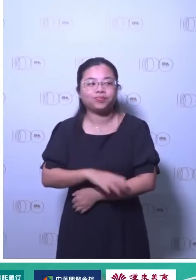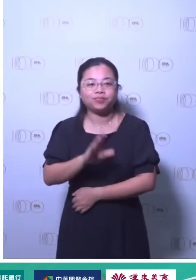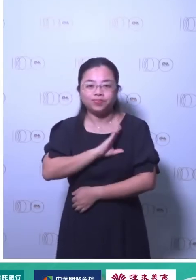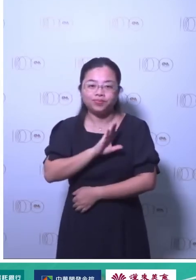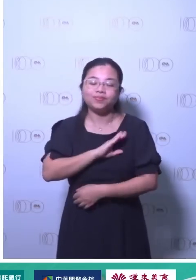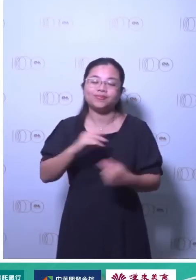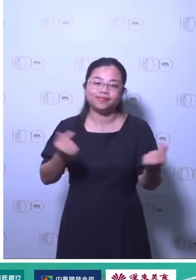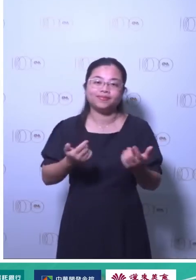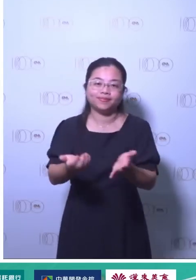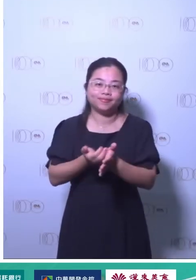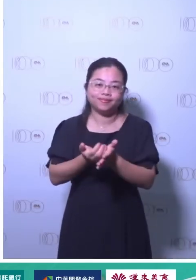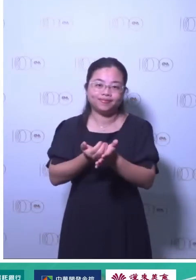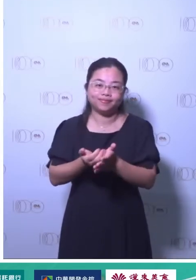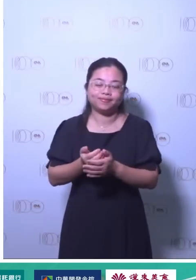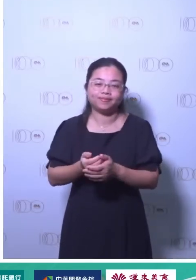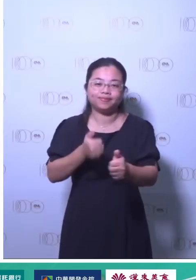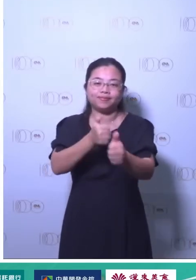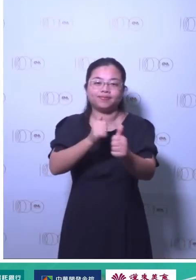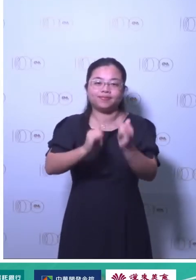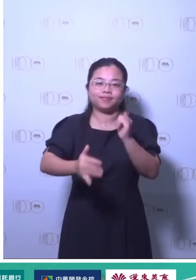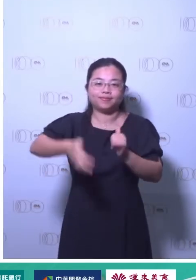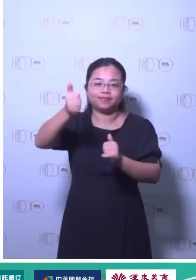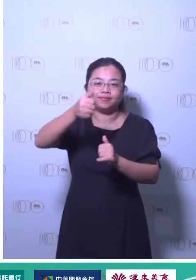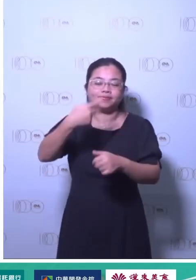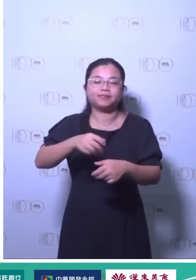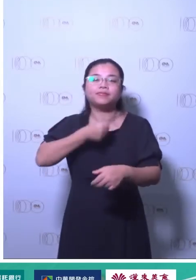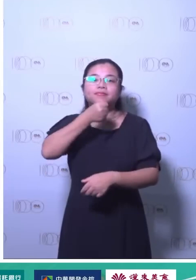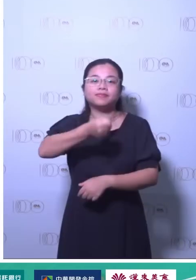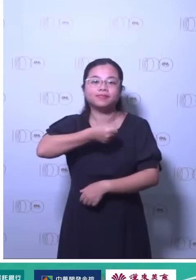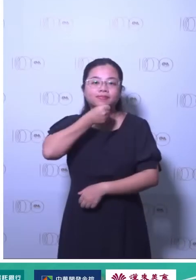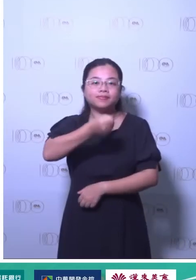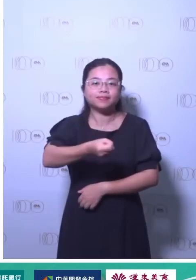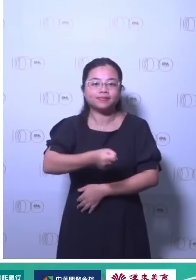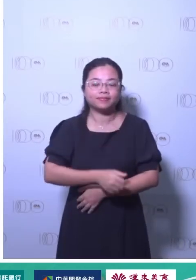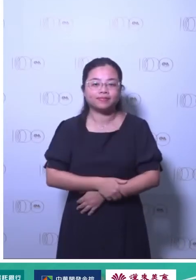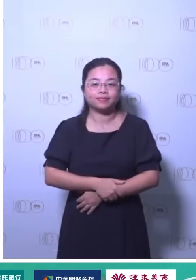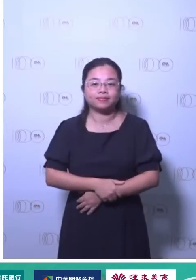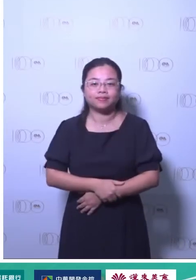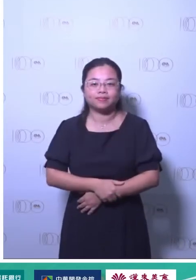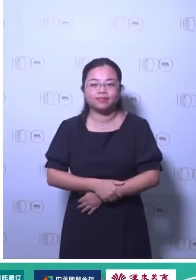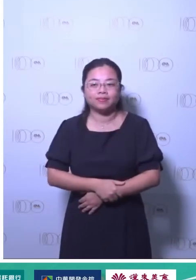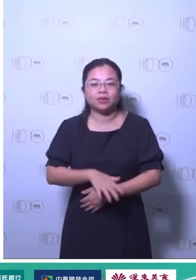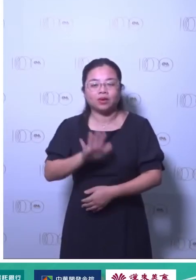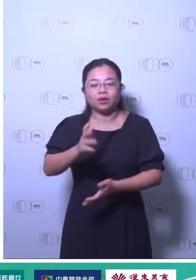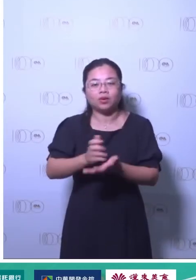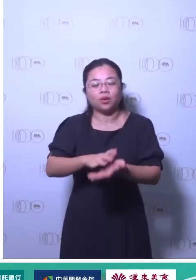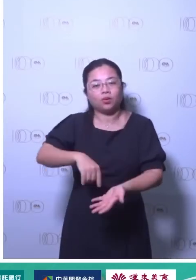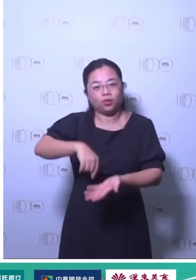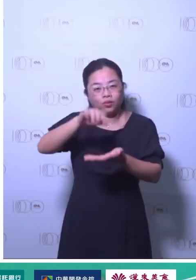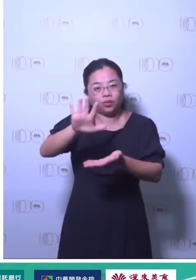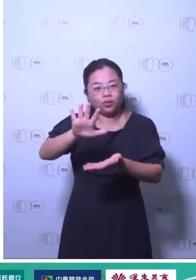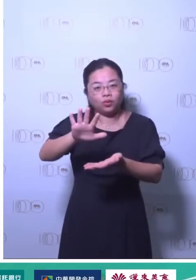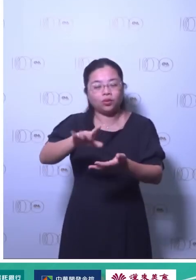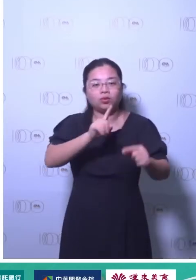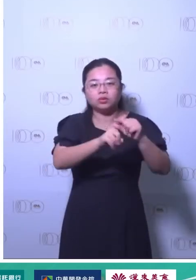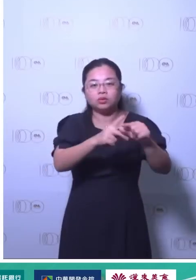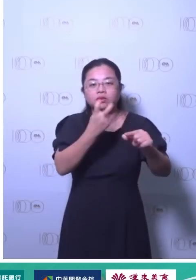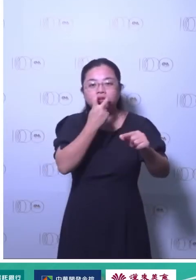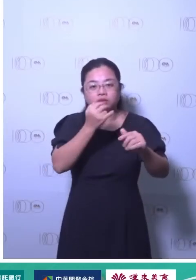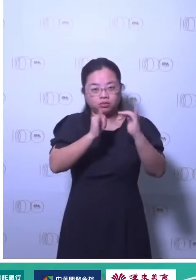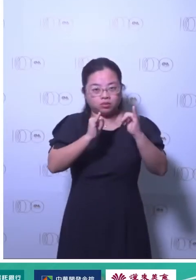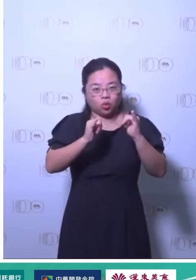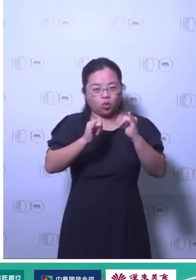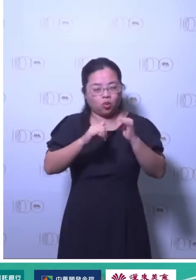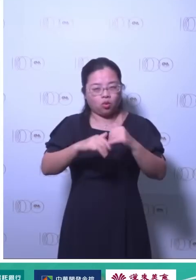这个就是这本书它的定位它是一本工具书它是一本迈入低碳转型里面你可以来参考的书那